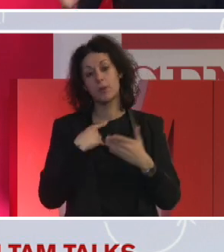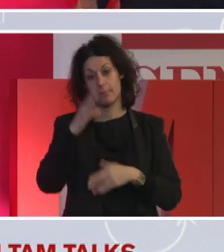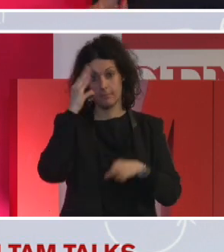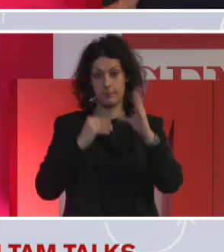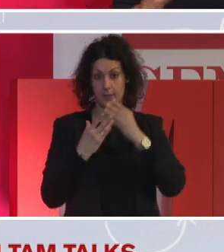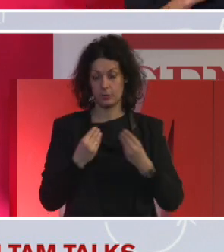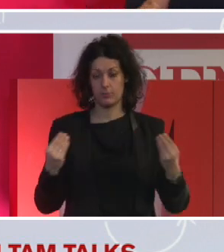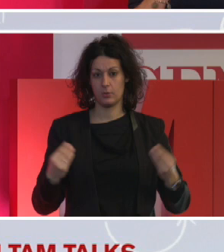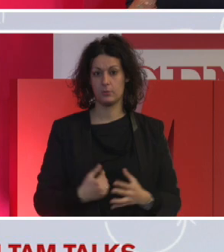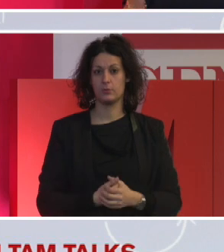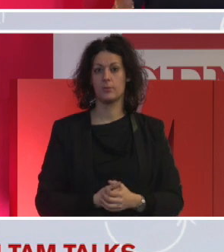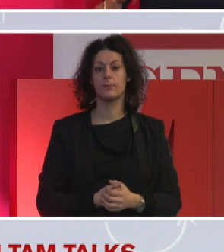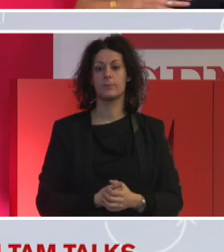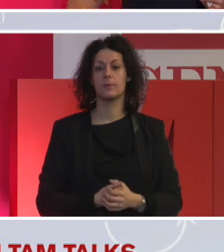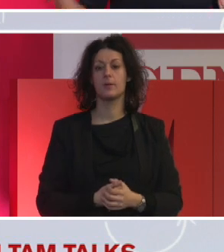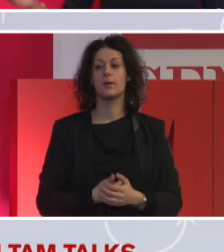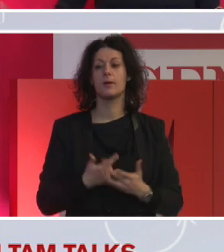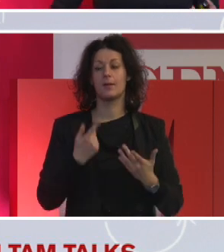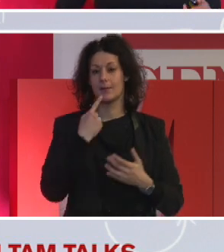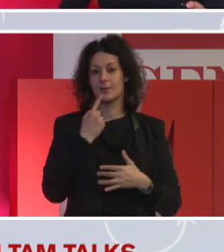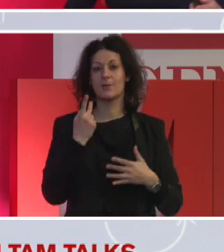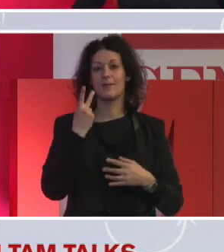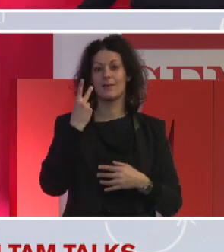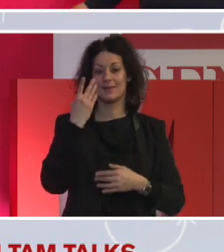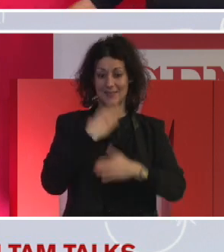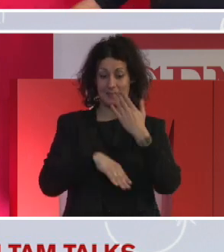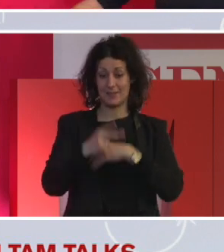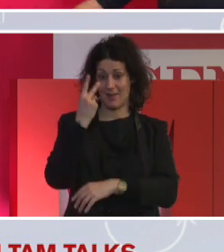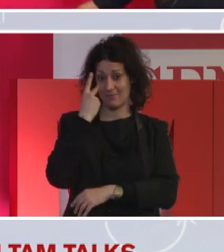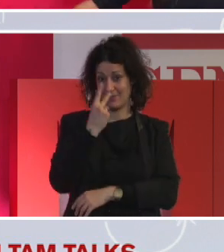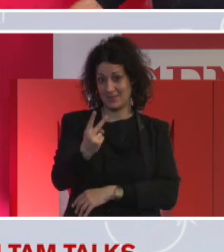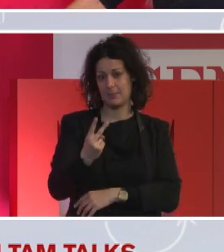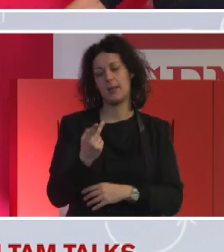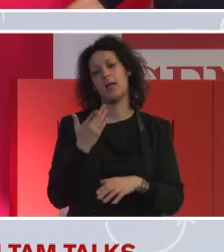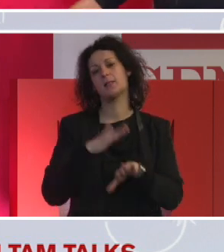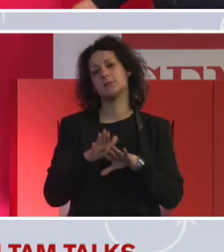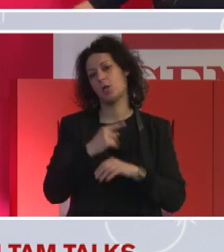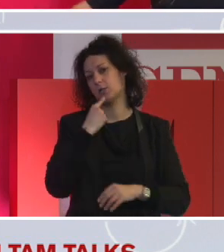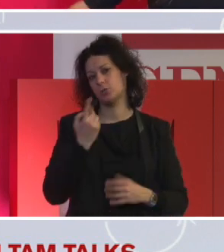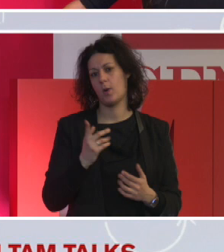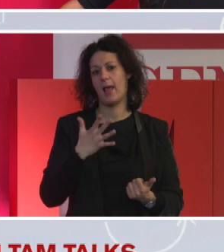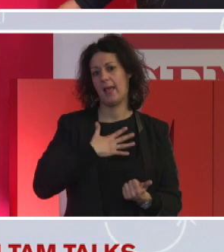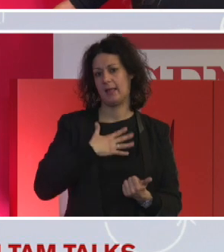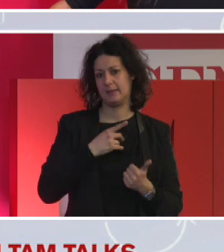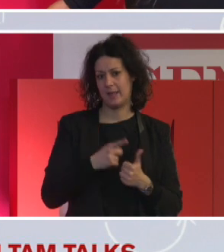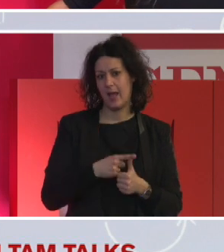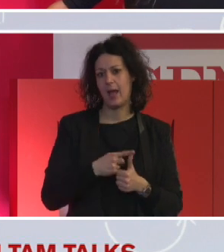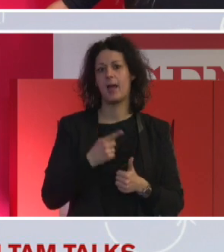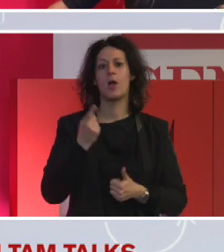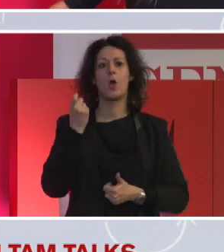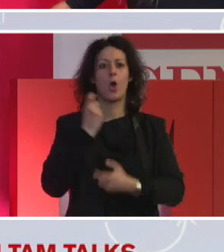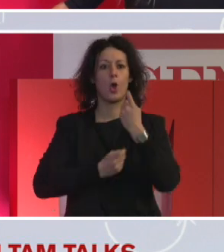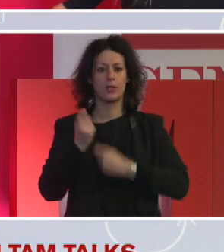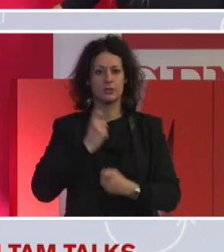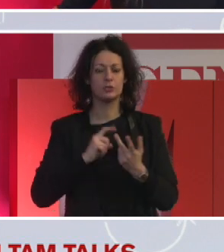realtà la diversità visibile è quella di cui solitamente si parla. L'età, che certe volte si vede, certe volte no. L'etnicità, il sesso.